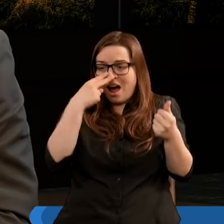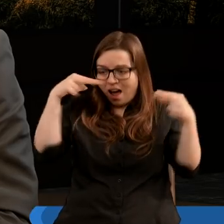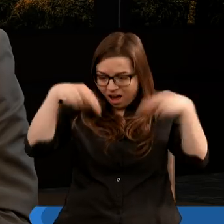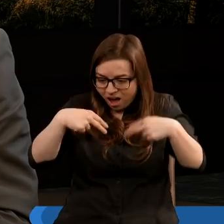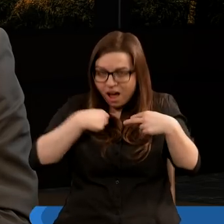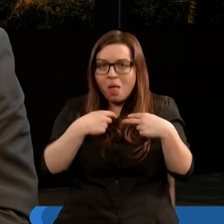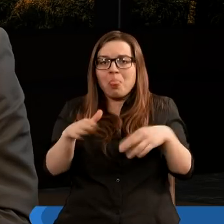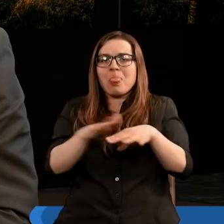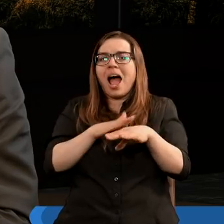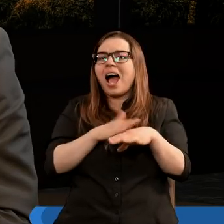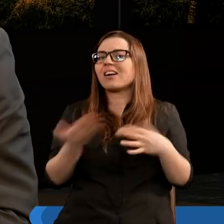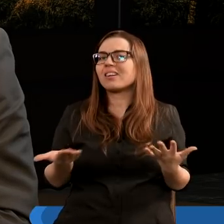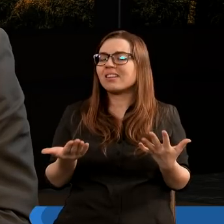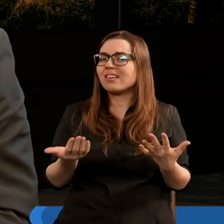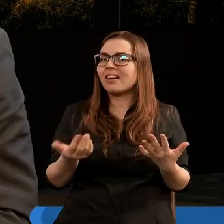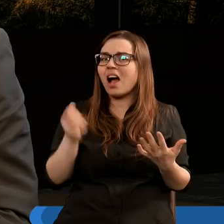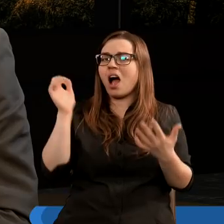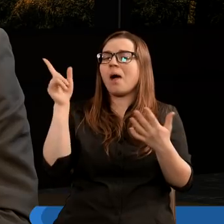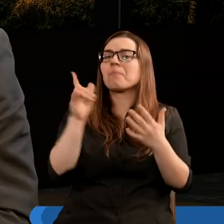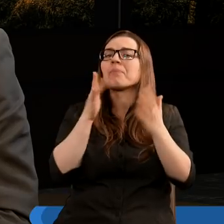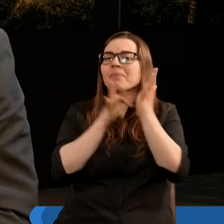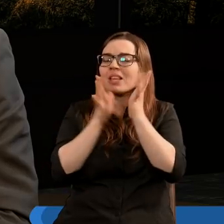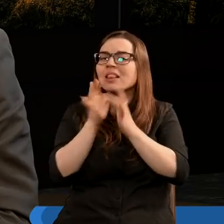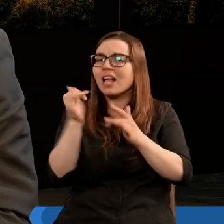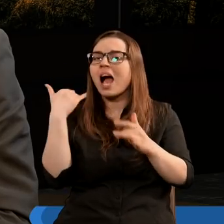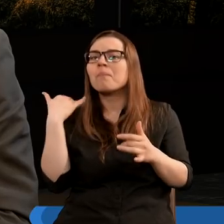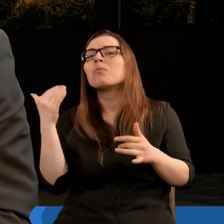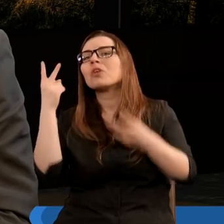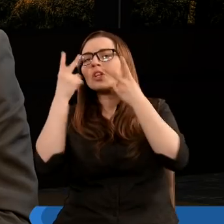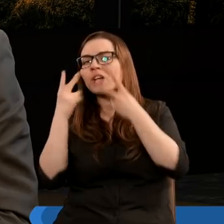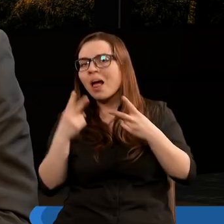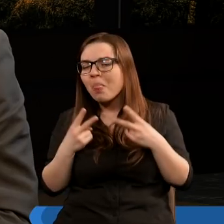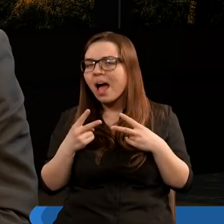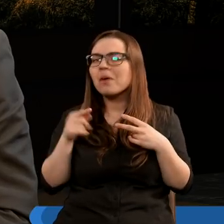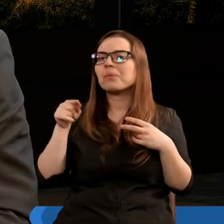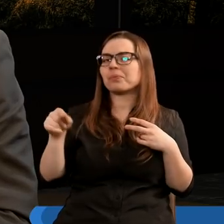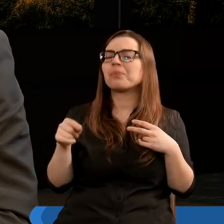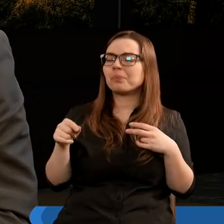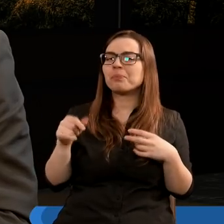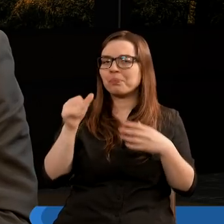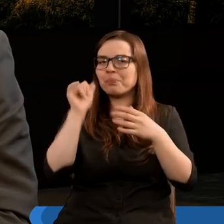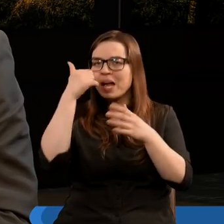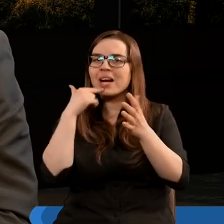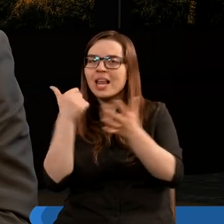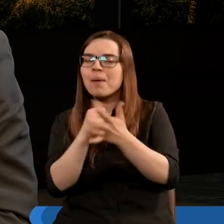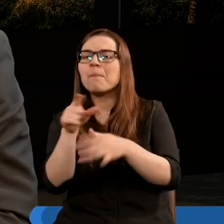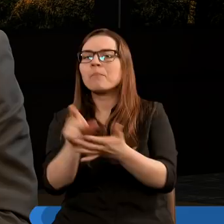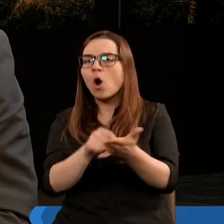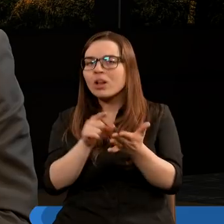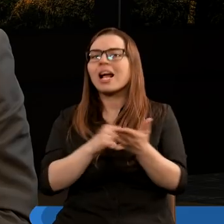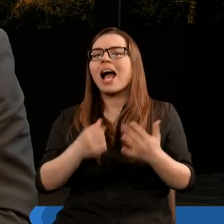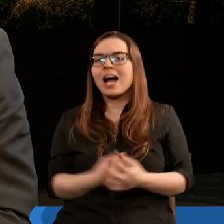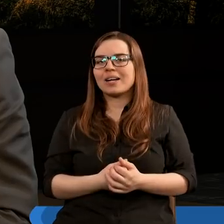I Jezus, tak jak czytałem wcześniej z listu pierwszego listu Piotra,